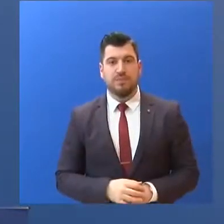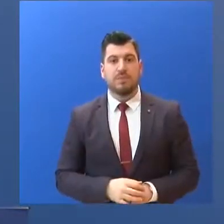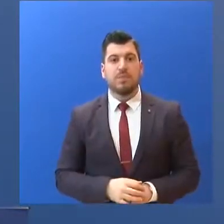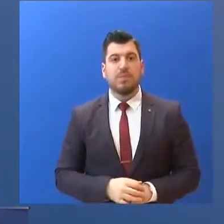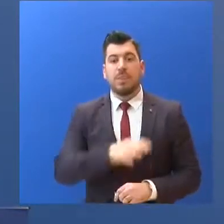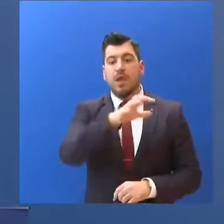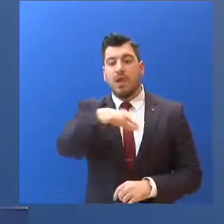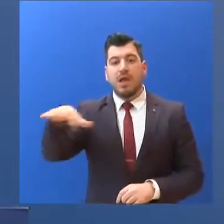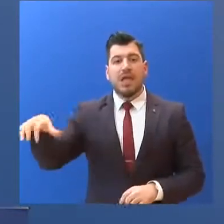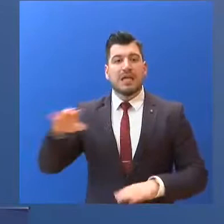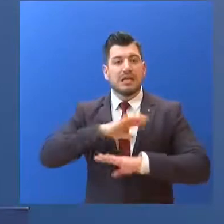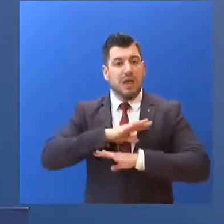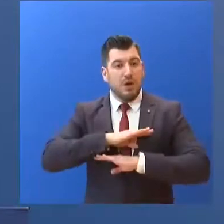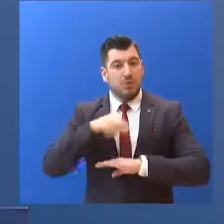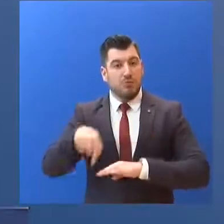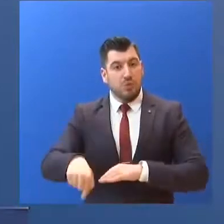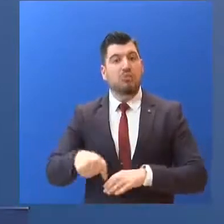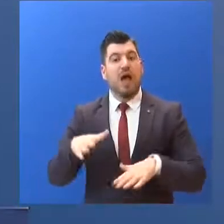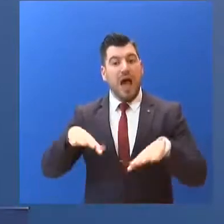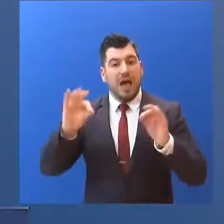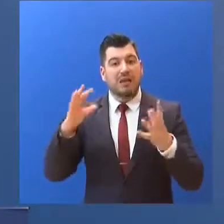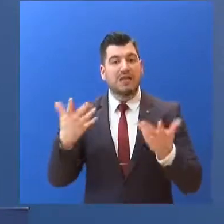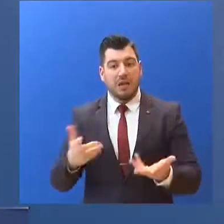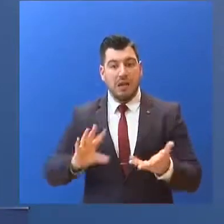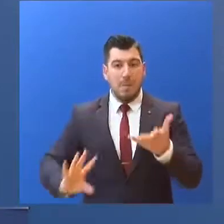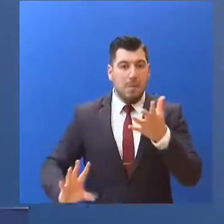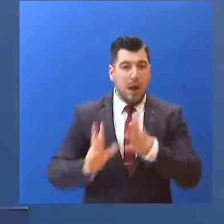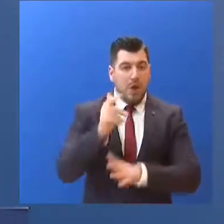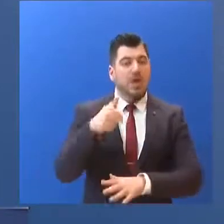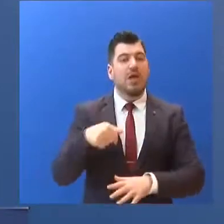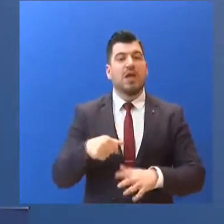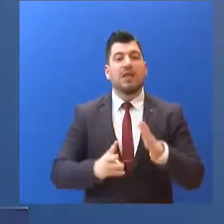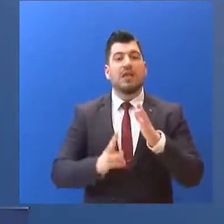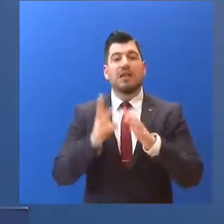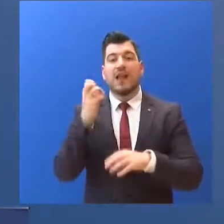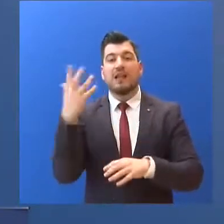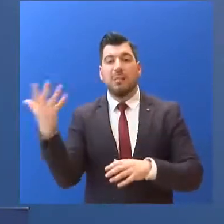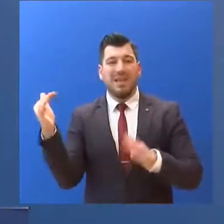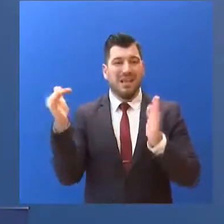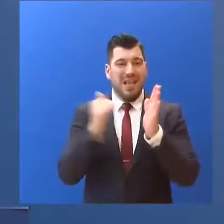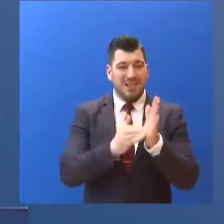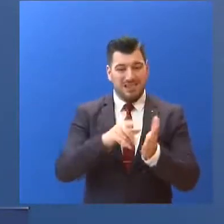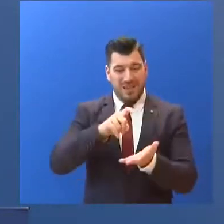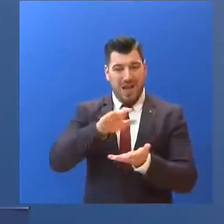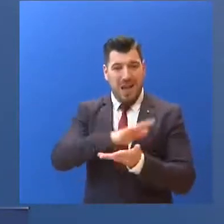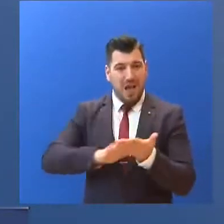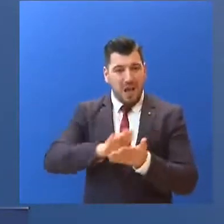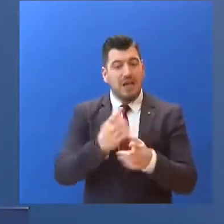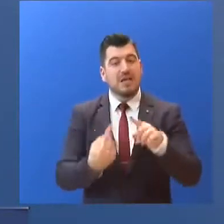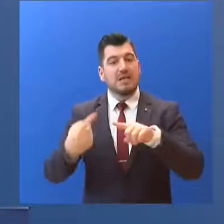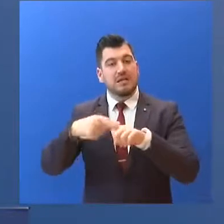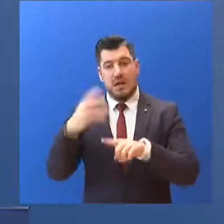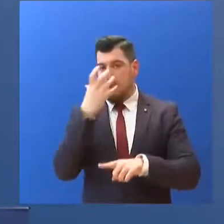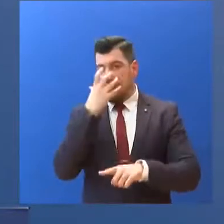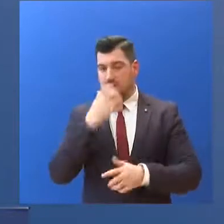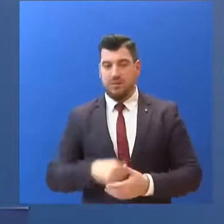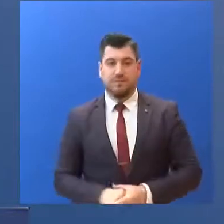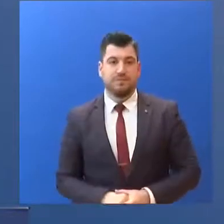στρατού... προχωρούν στην άμεση παραγωγή 35.000 αντισηπτικών... καθώς και ποσότητας απλών χειρουργικών μασκών.